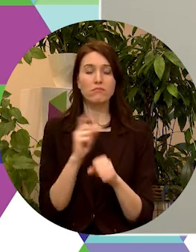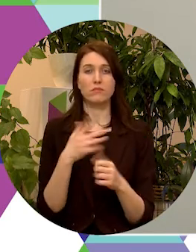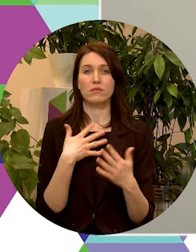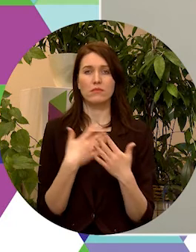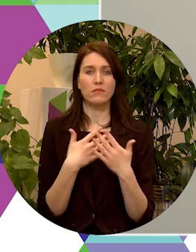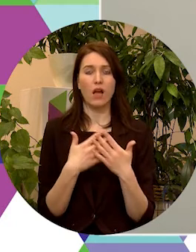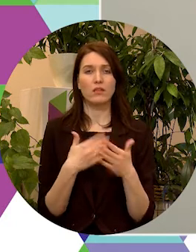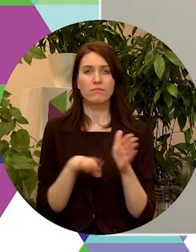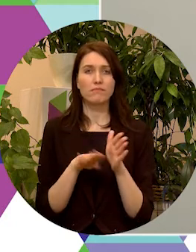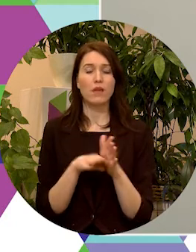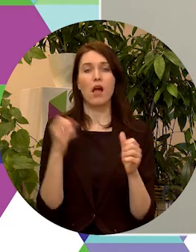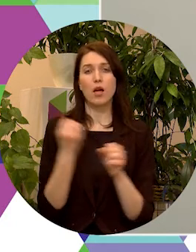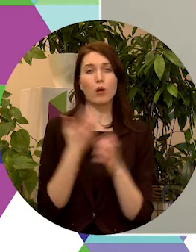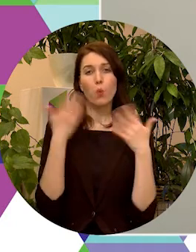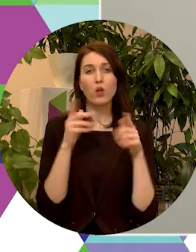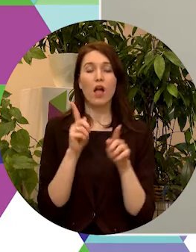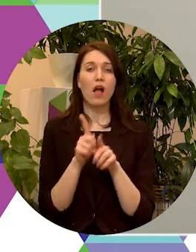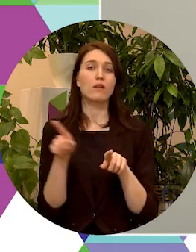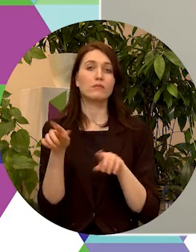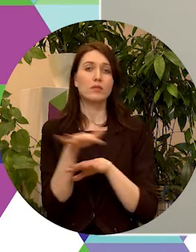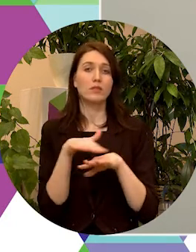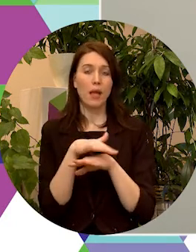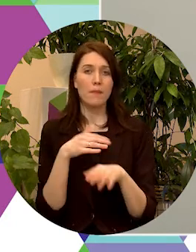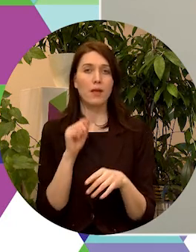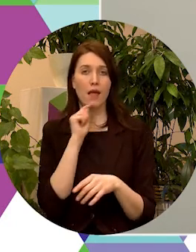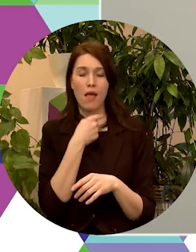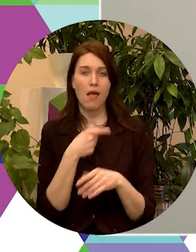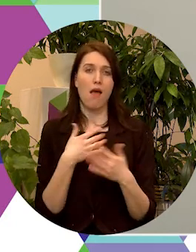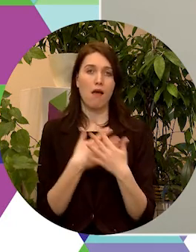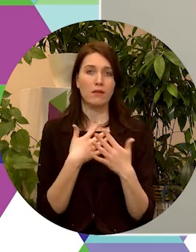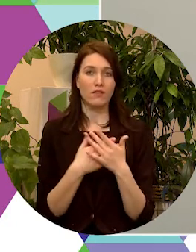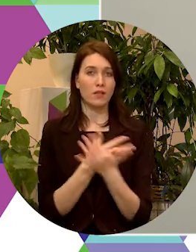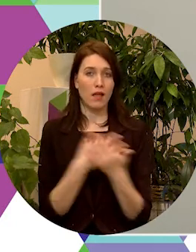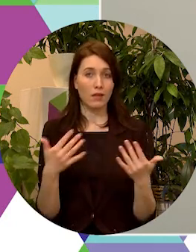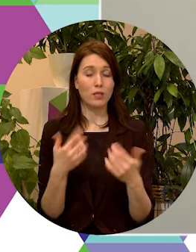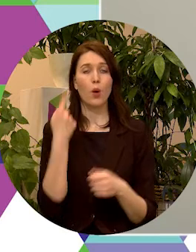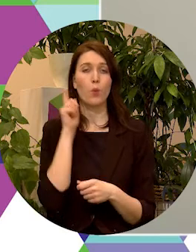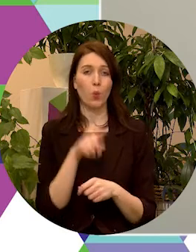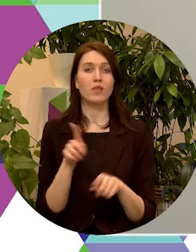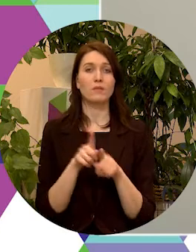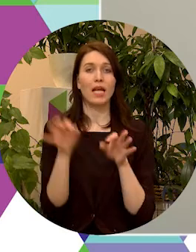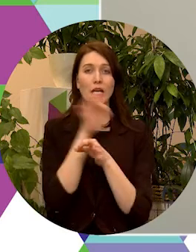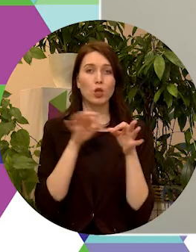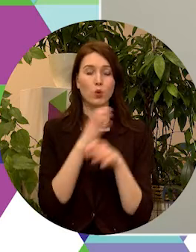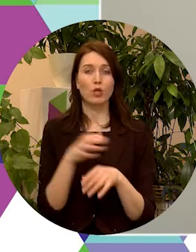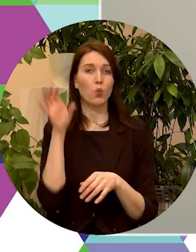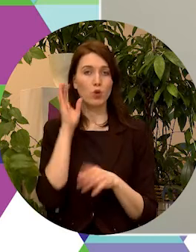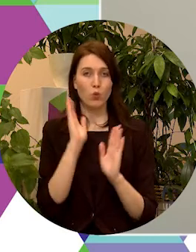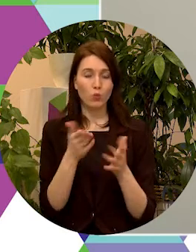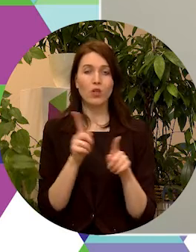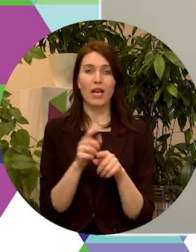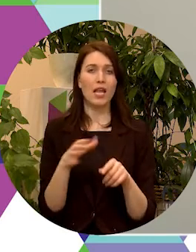gan politiskajās, gan sociāla ekonomiskajās aktivitātēs. Tādēļ, protams, arī diskutēsim, uzklausīsim un